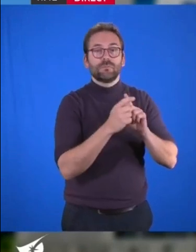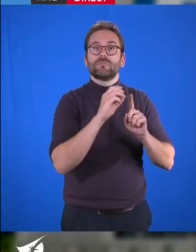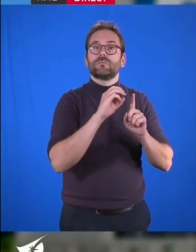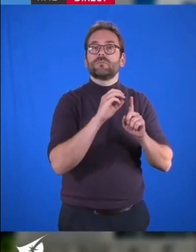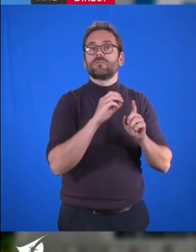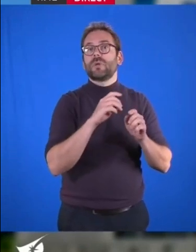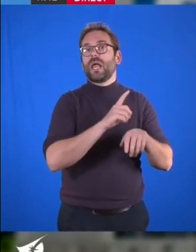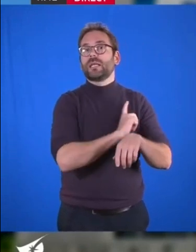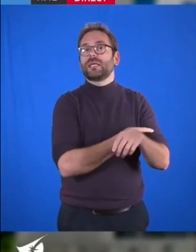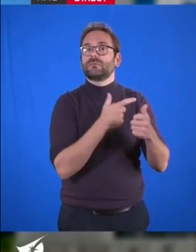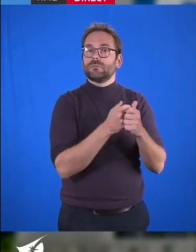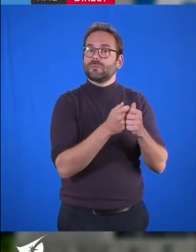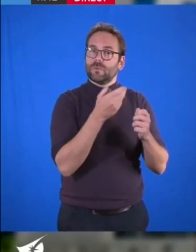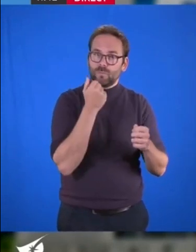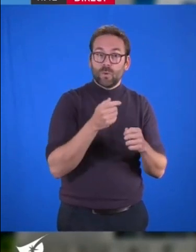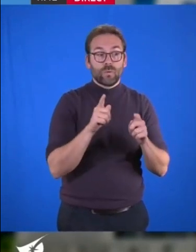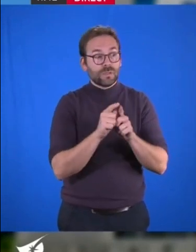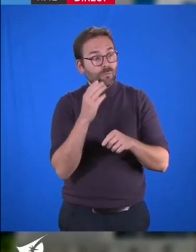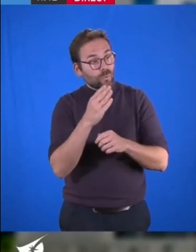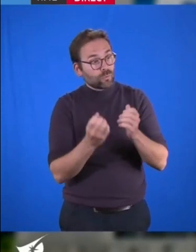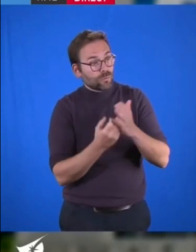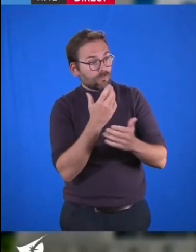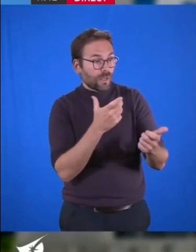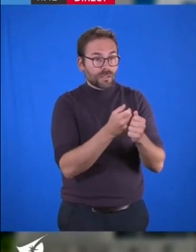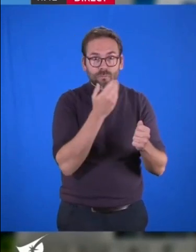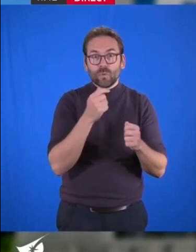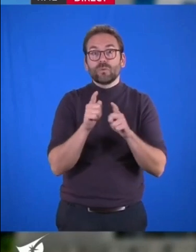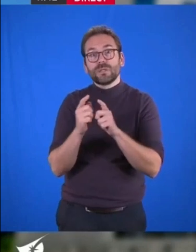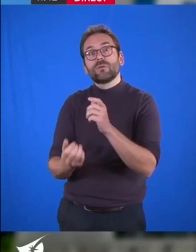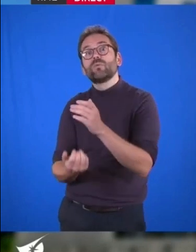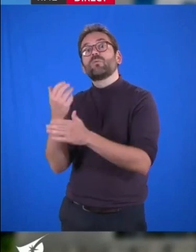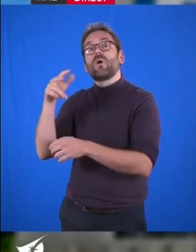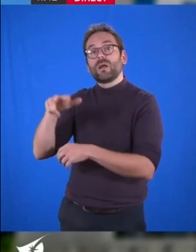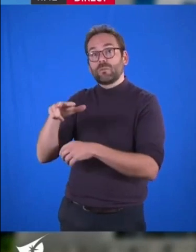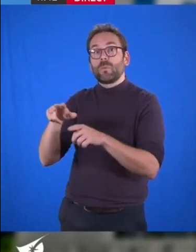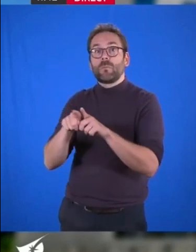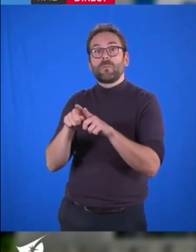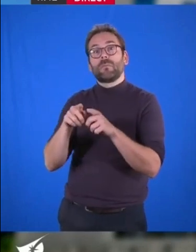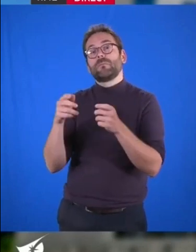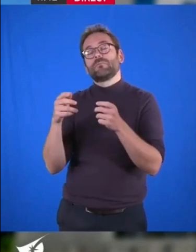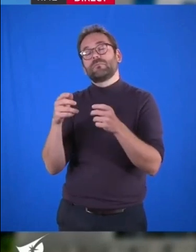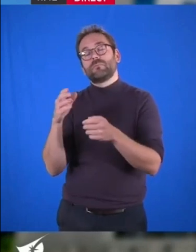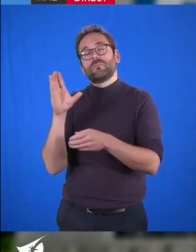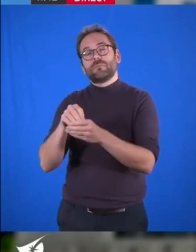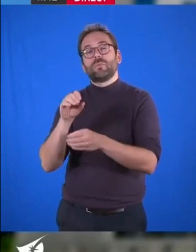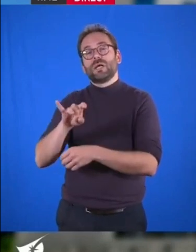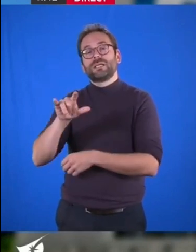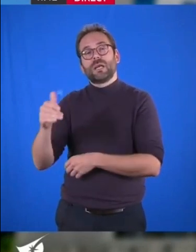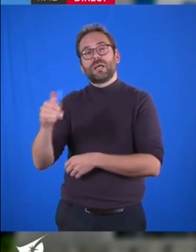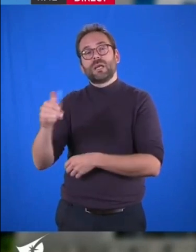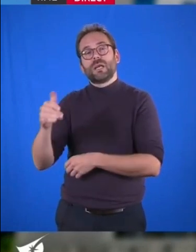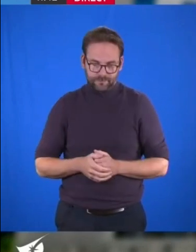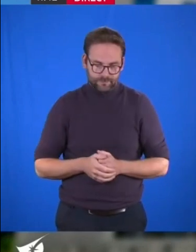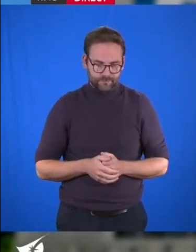et répondant aux besoins nouveaux ainsi que de construction de logements neufs, notamment HLM. Ces mesures sont un début de